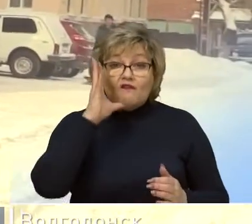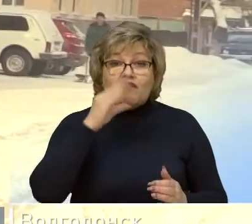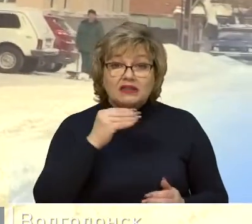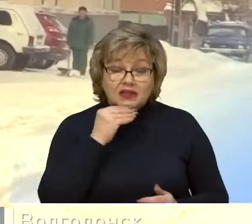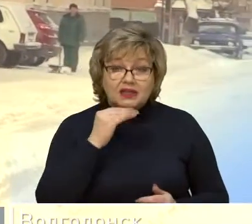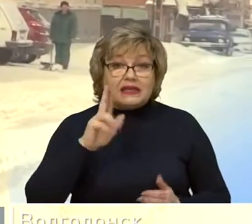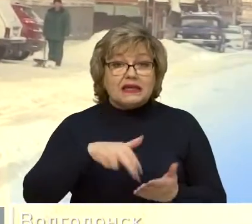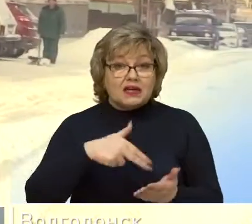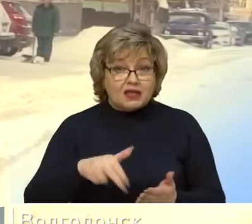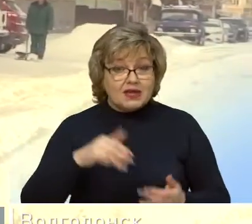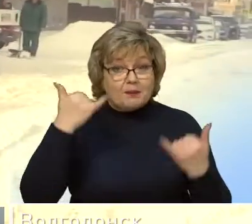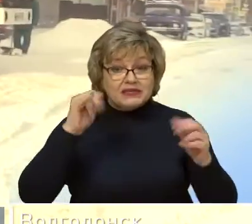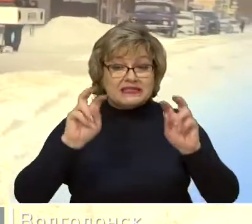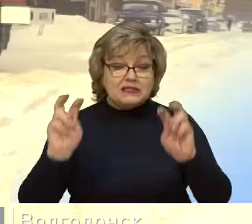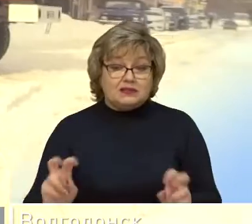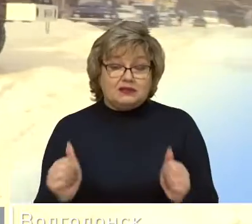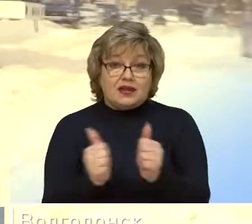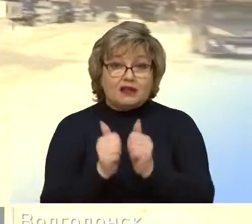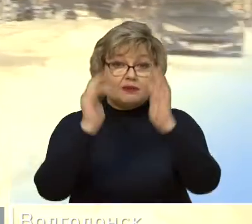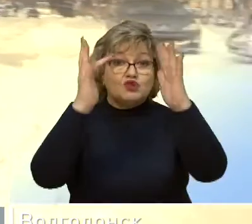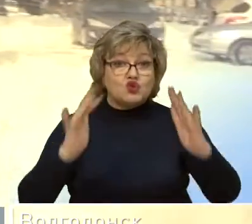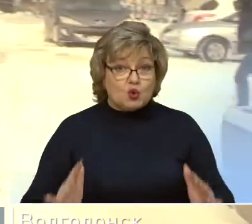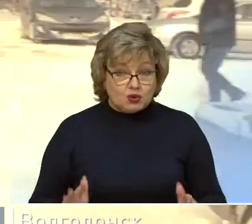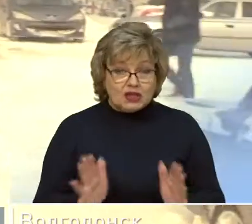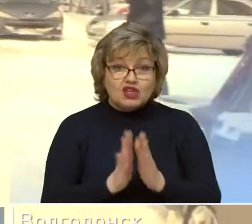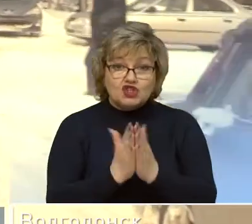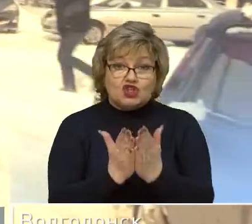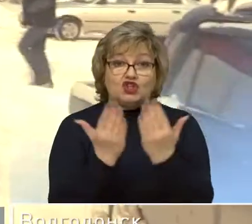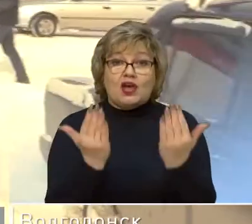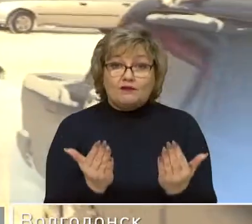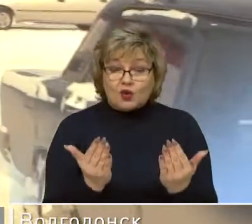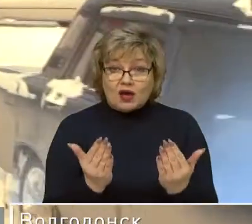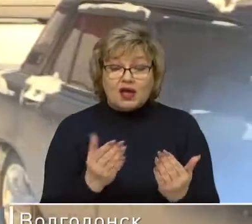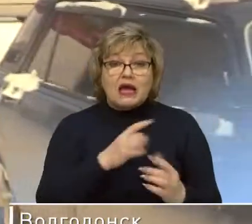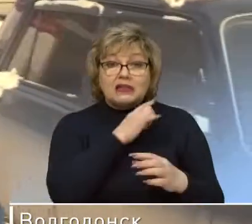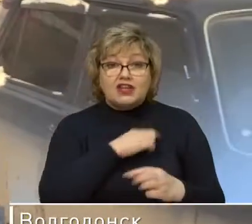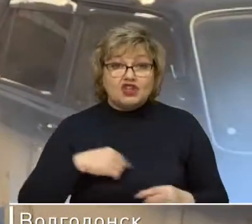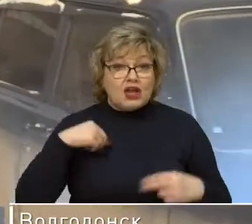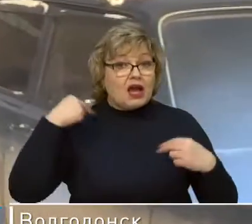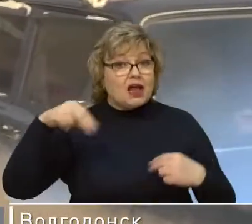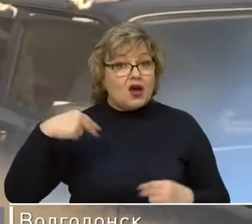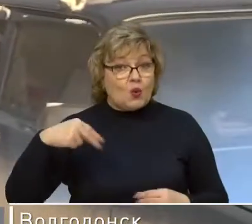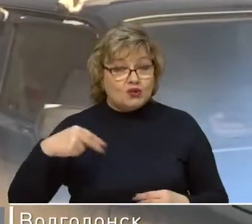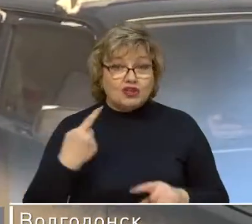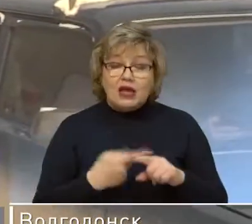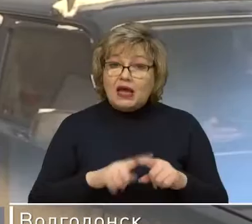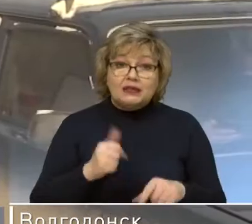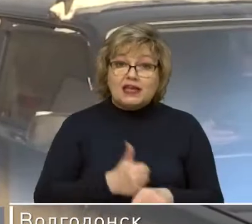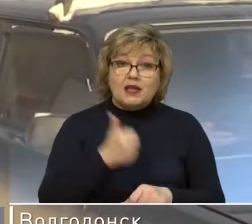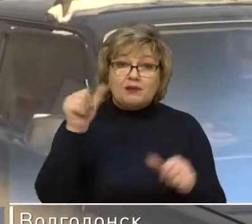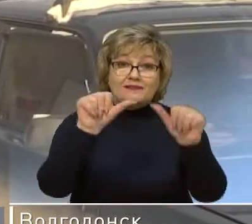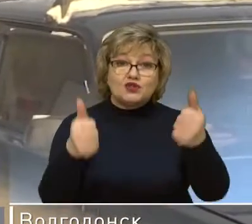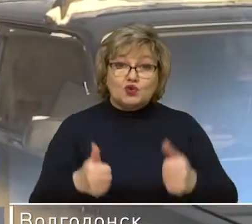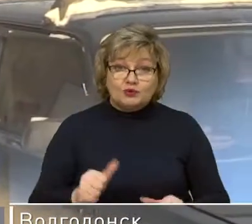Бычок сидит около елки. Она тоже сделана из снега с книжкой в руках. На шее у него висит колокольчик. Это уже не первая